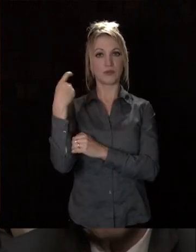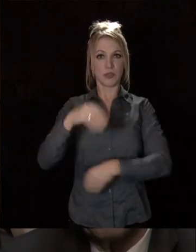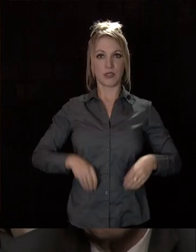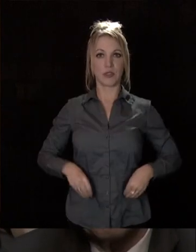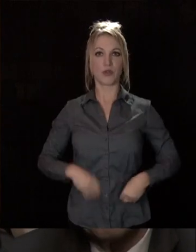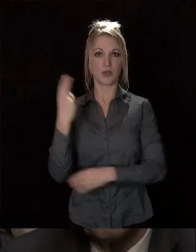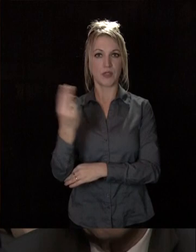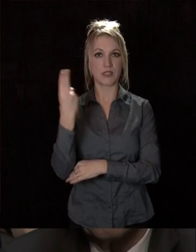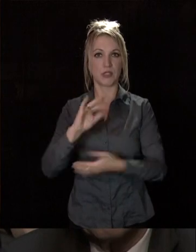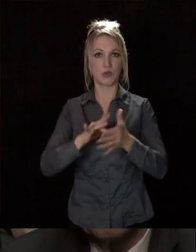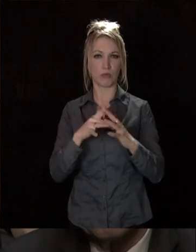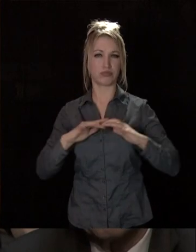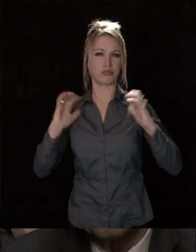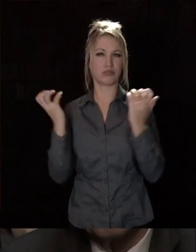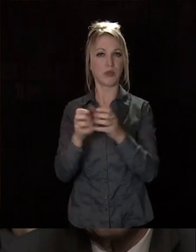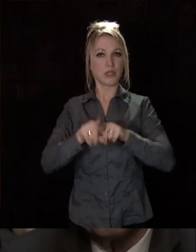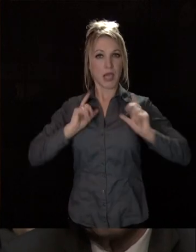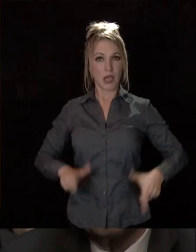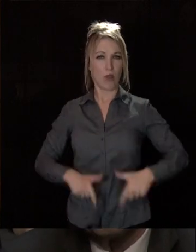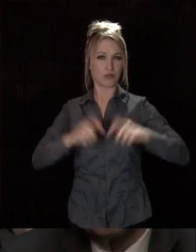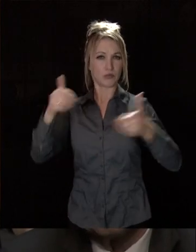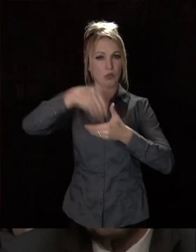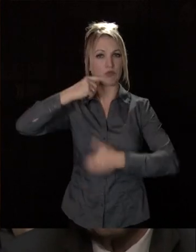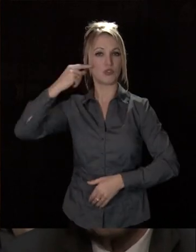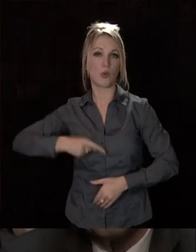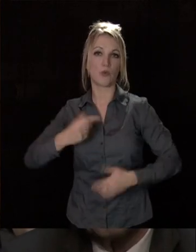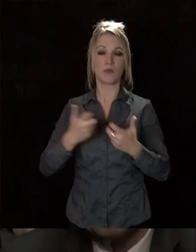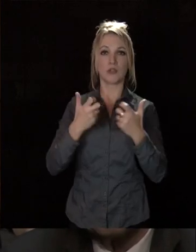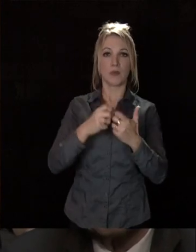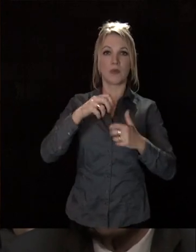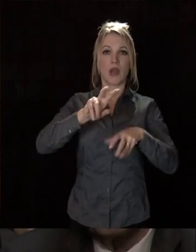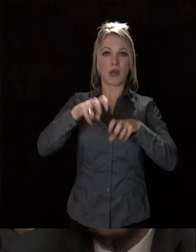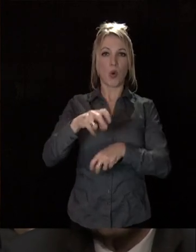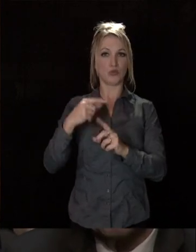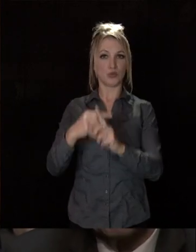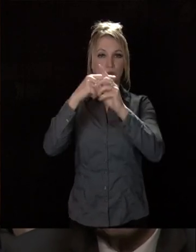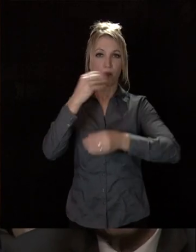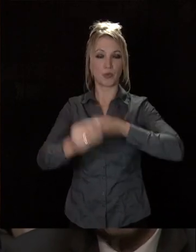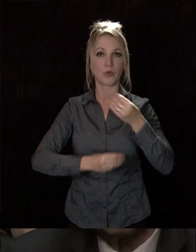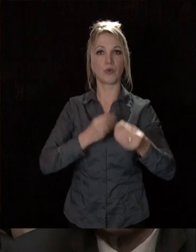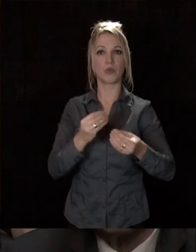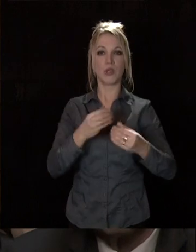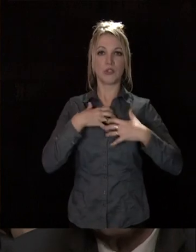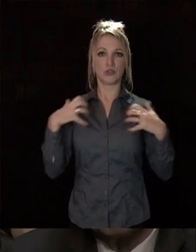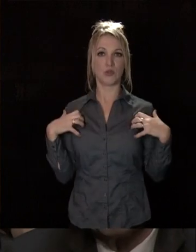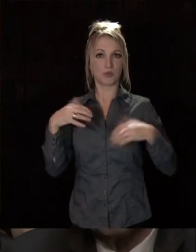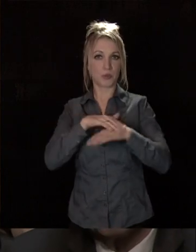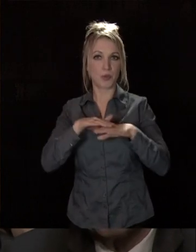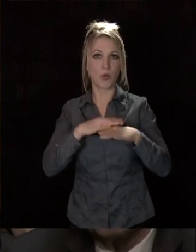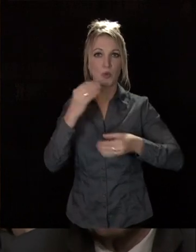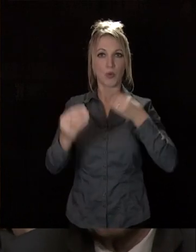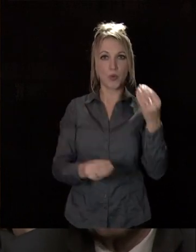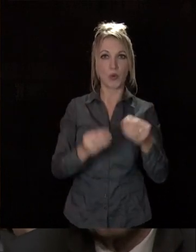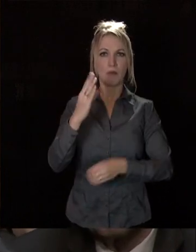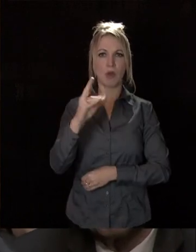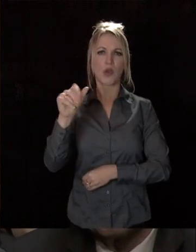'université et toutes les grandes écoles de Dijon, que ce soit Agro-SUP, que ce soit Sciences Po, Burgundy